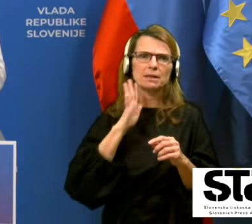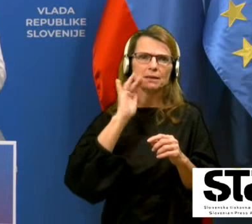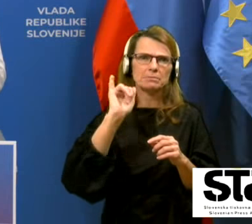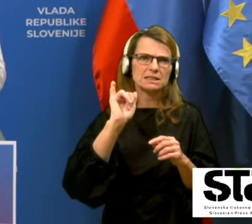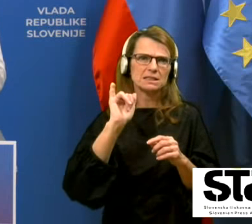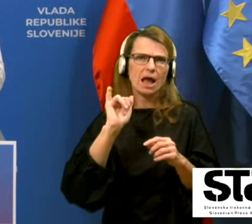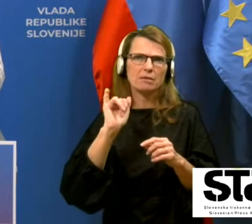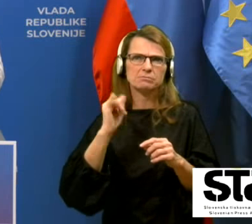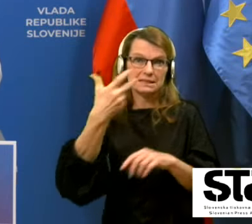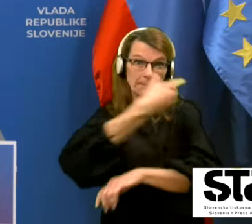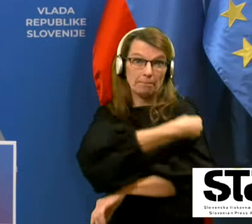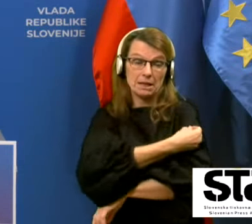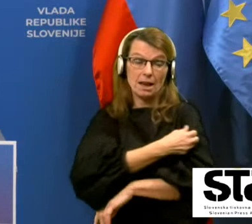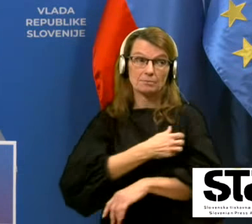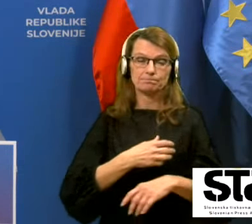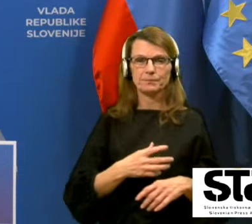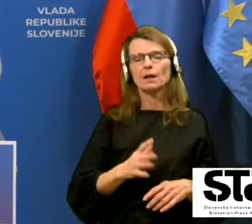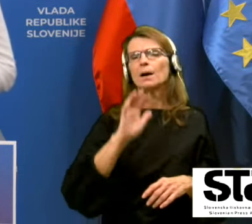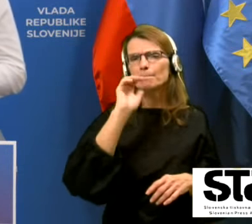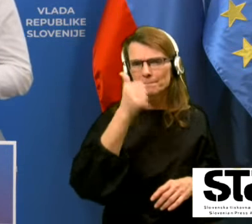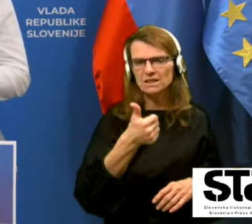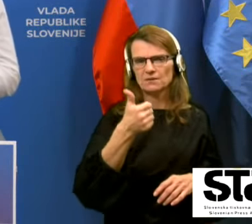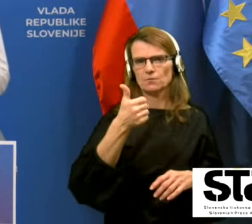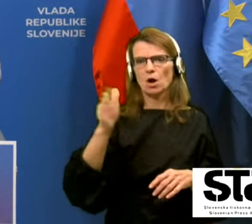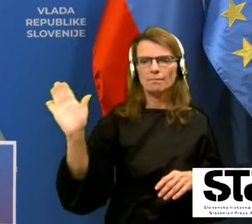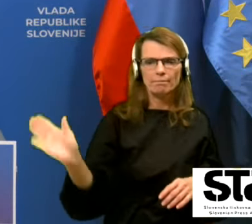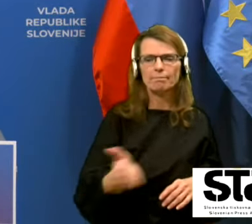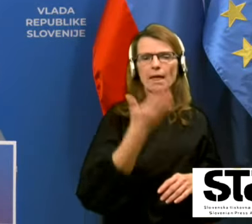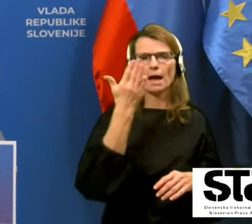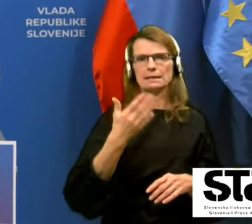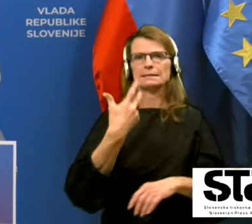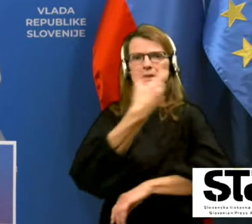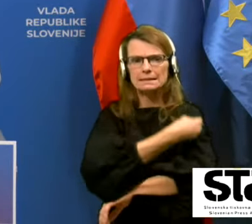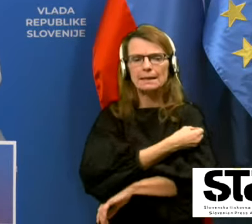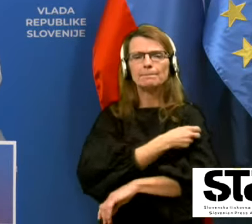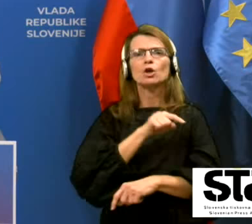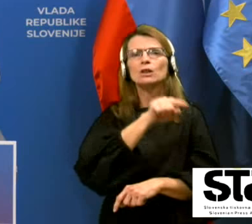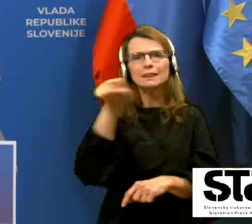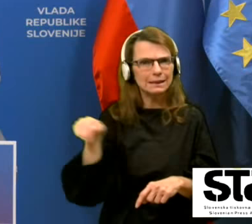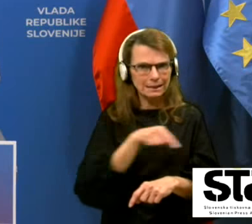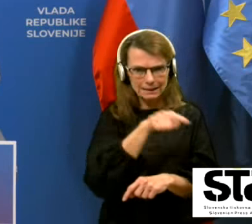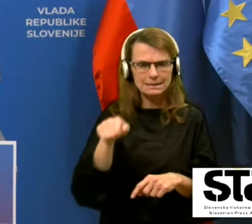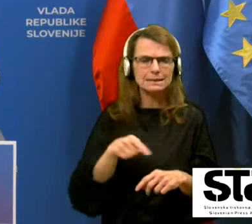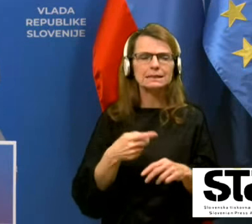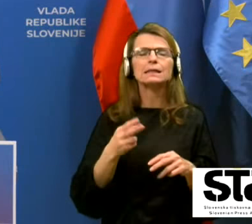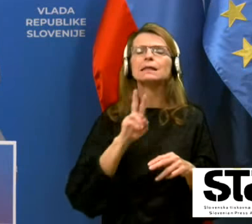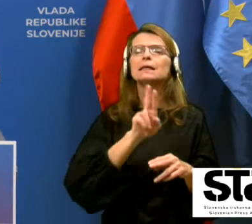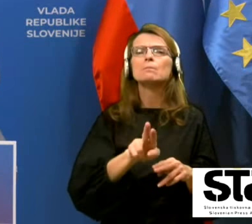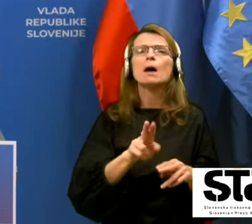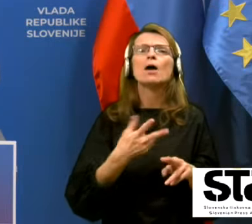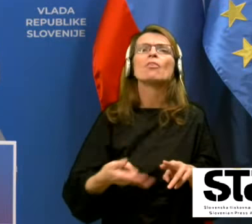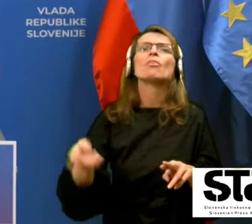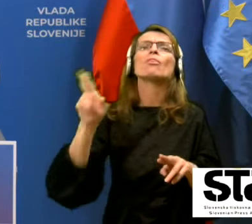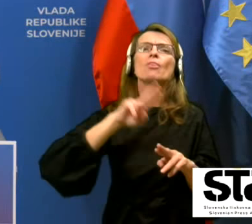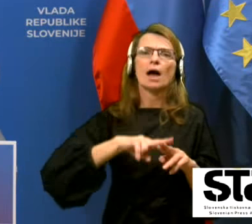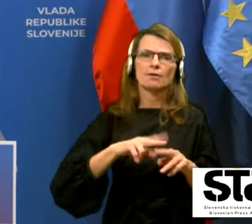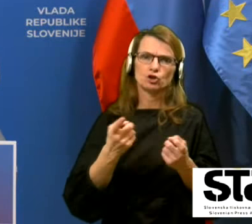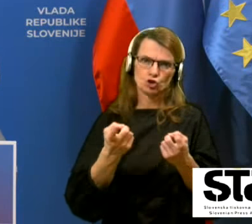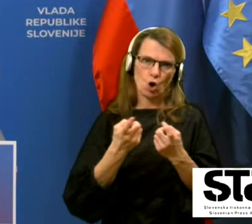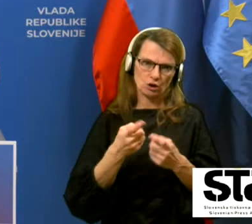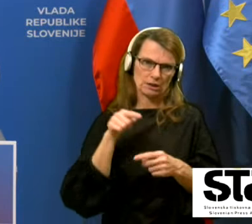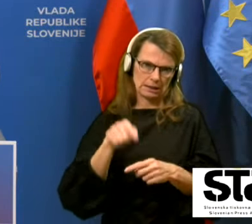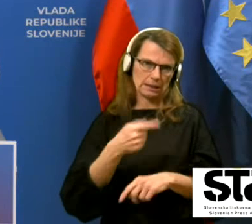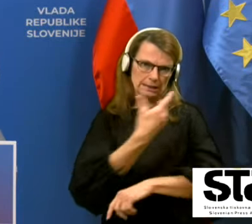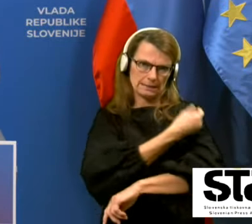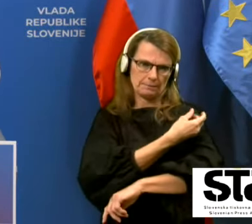najprej ne se cepijo tisti, ki bojo največ imeli od tega. Tako da jaz mislim, da vseeno najbolj relevantno je, da